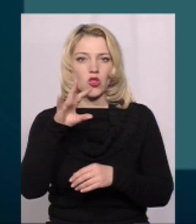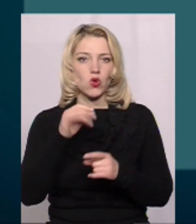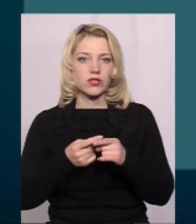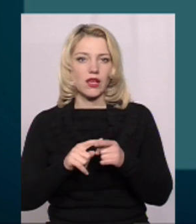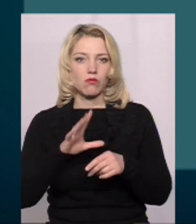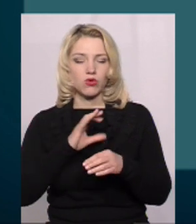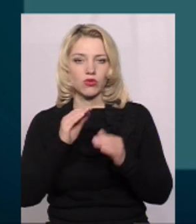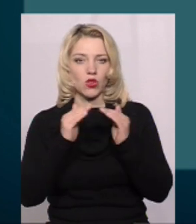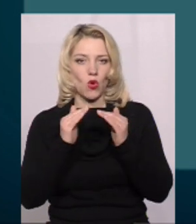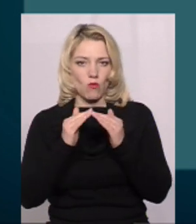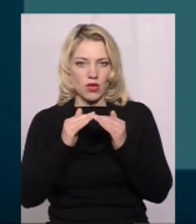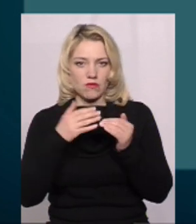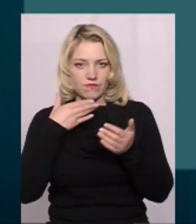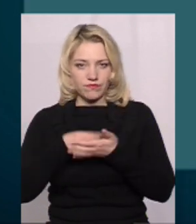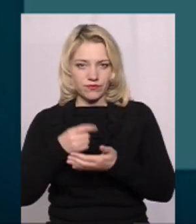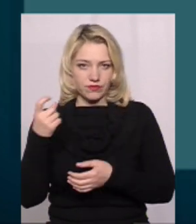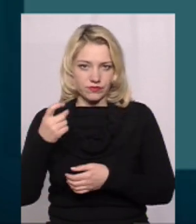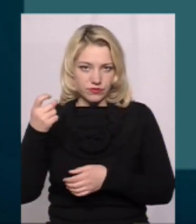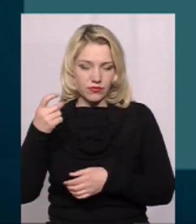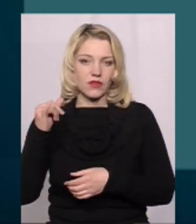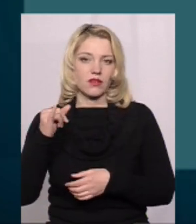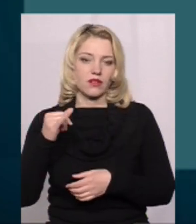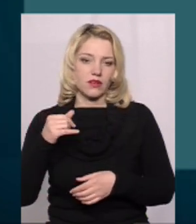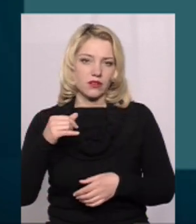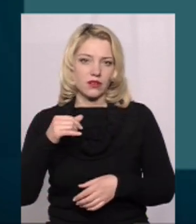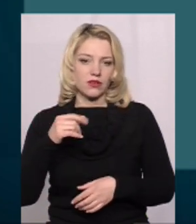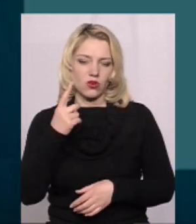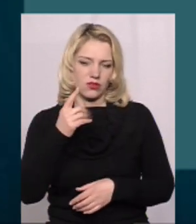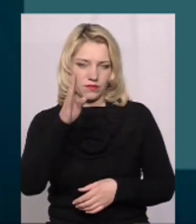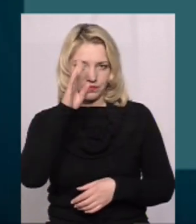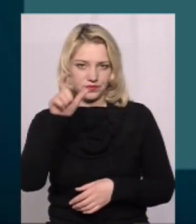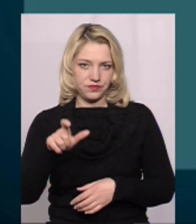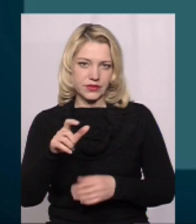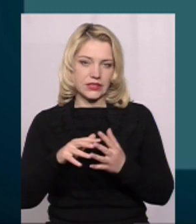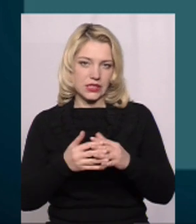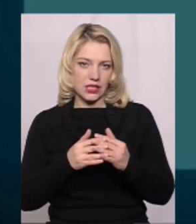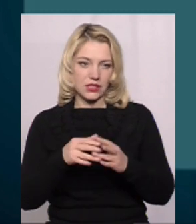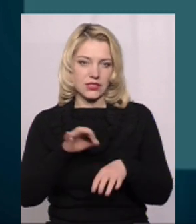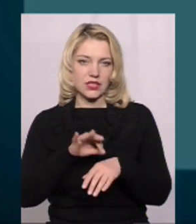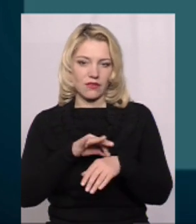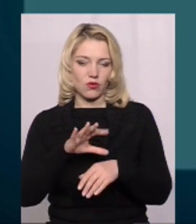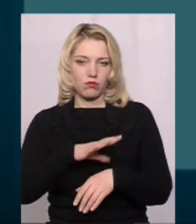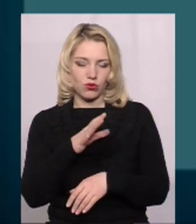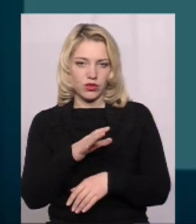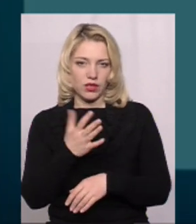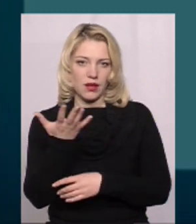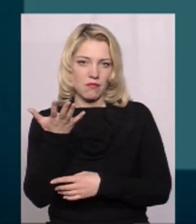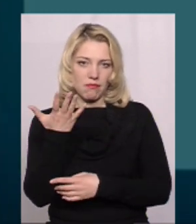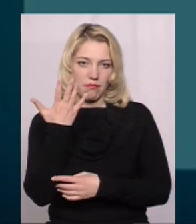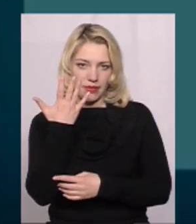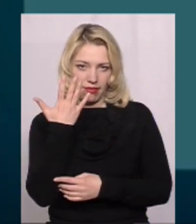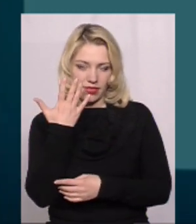домогосподарстві в володінні одного із жителів села Захворіли були п'ятеро